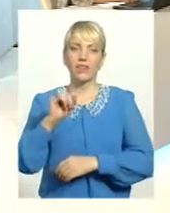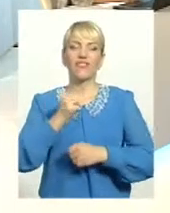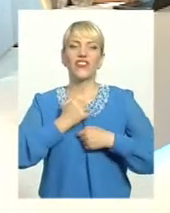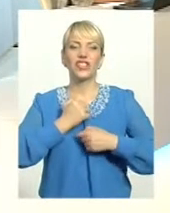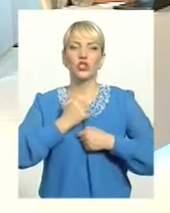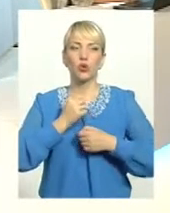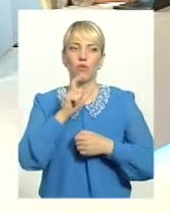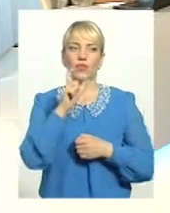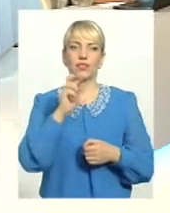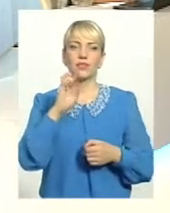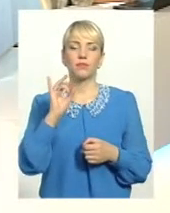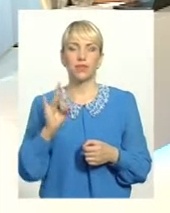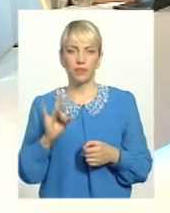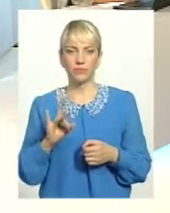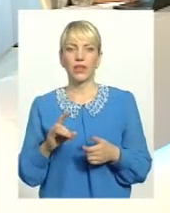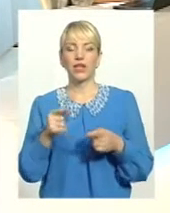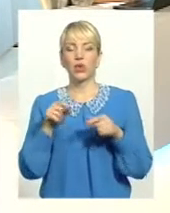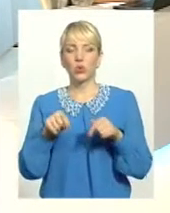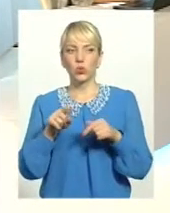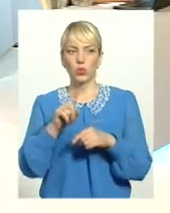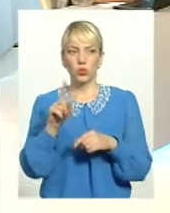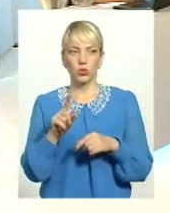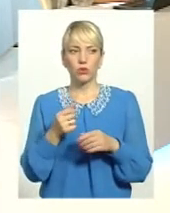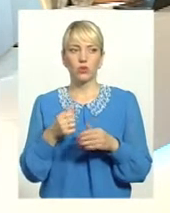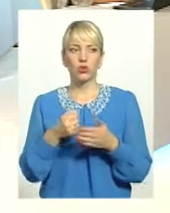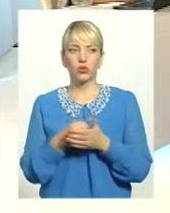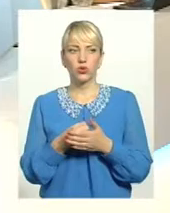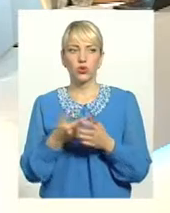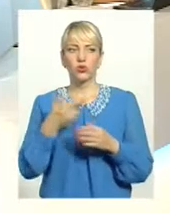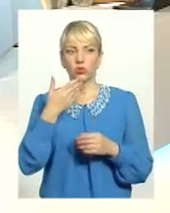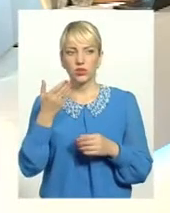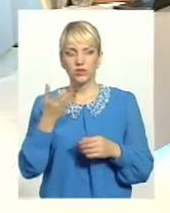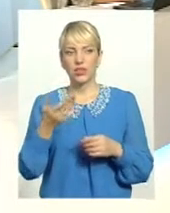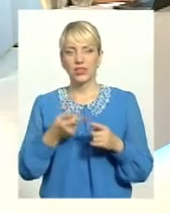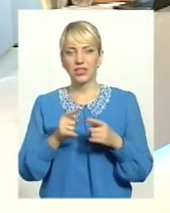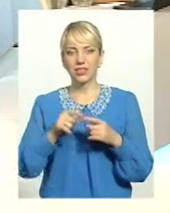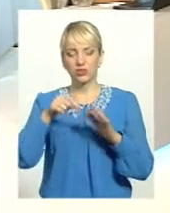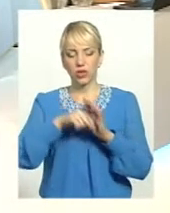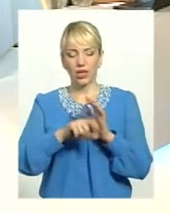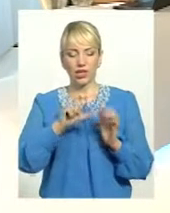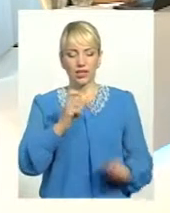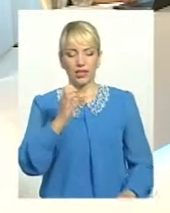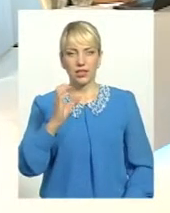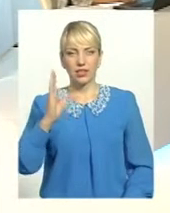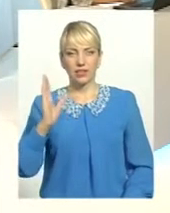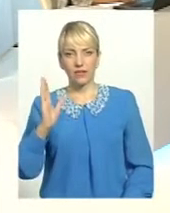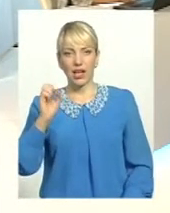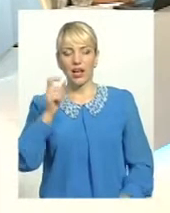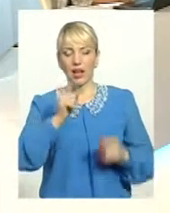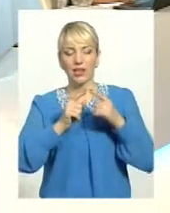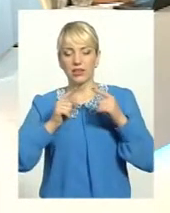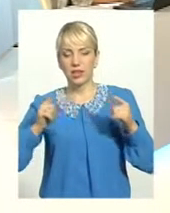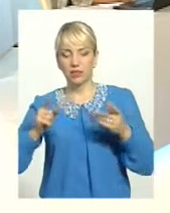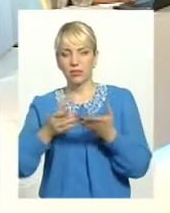Тут норма щодо 20-го числа подання звітності і сплати, це стосується ЄСВ, а терміни